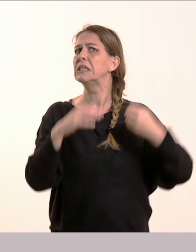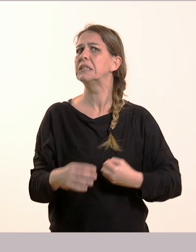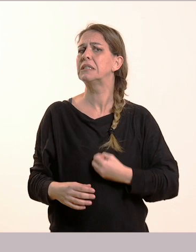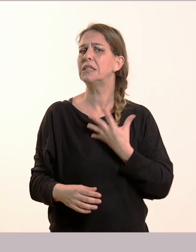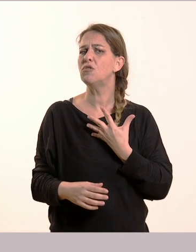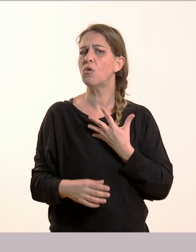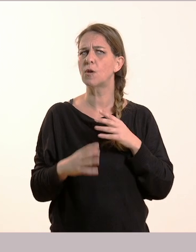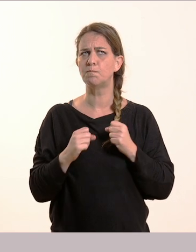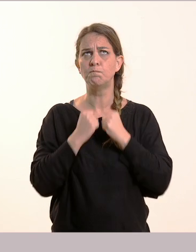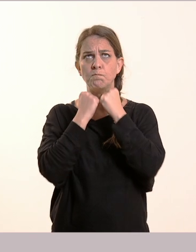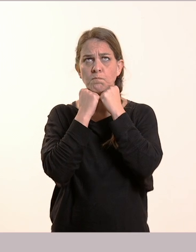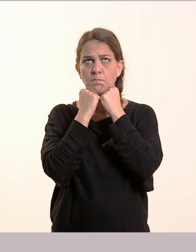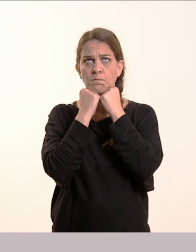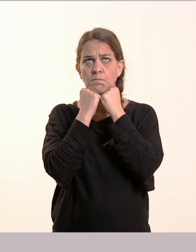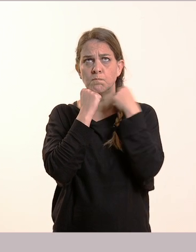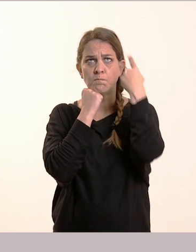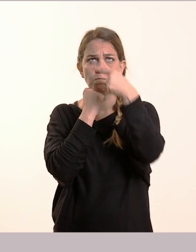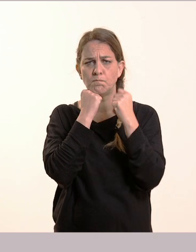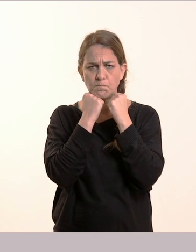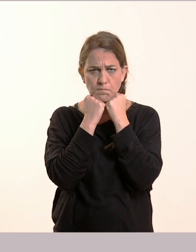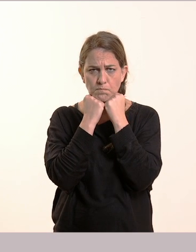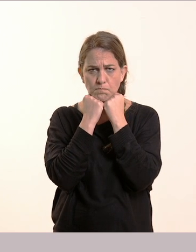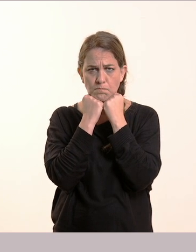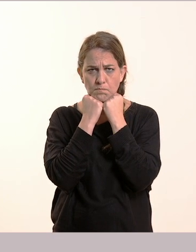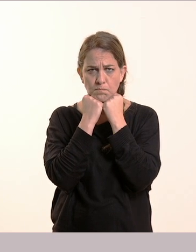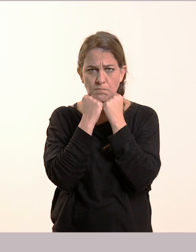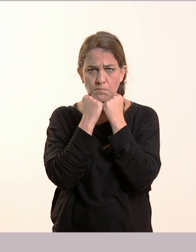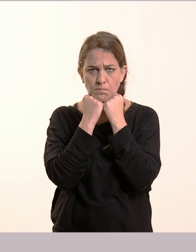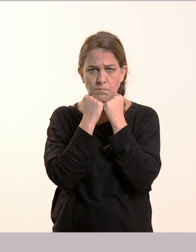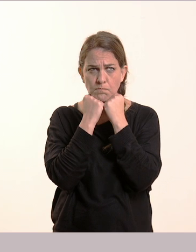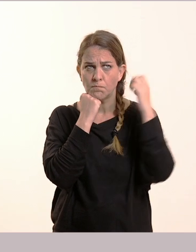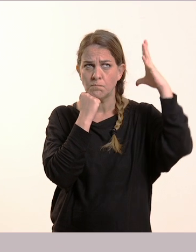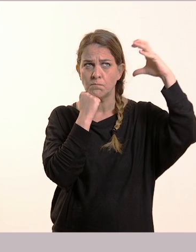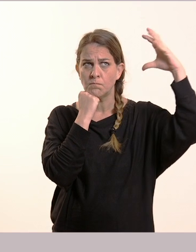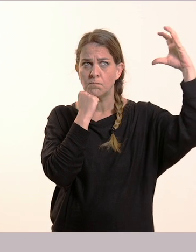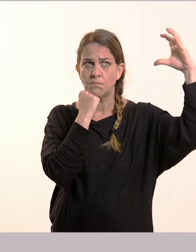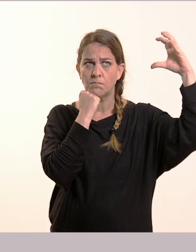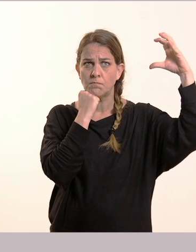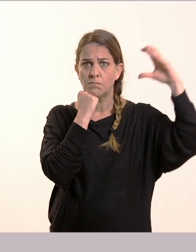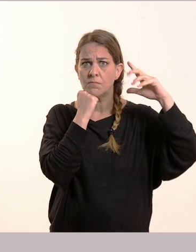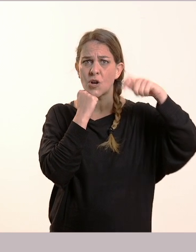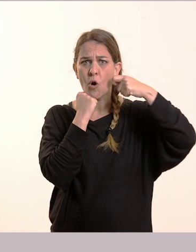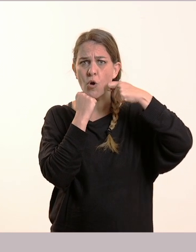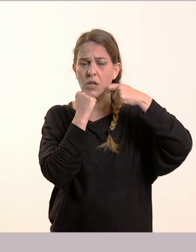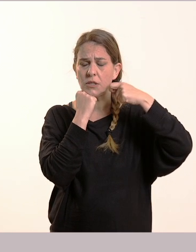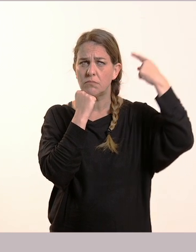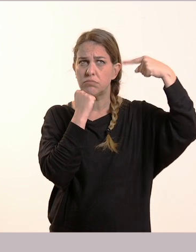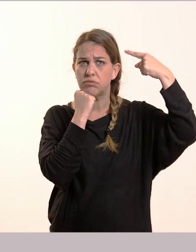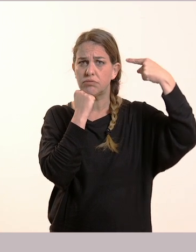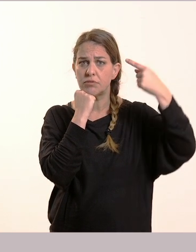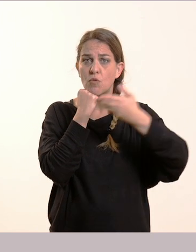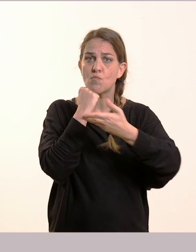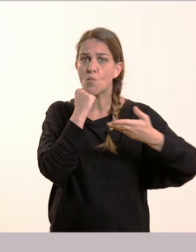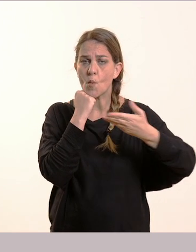του. Κρατάει το κεφάλι του. Και τι φέρνει. Φέρνει στο μυαλό της αυτή την εικόνα των γονιών της, που κρατάνε τον νεογέννητο